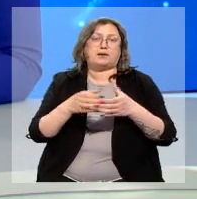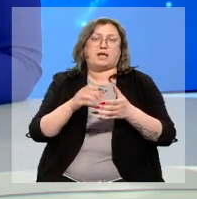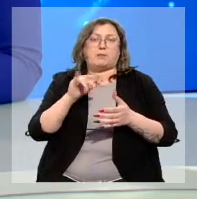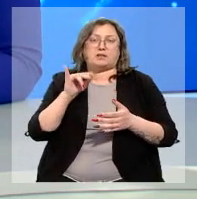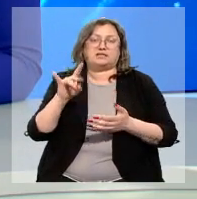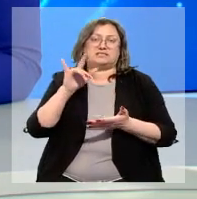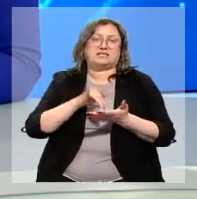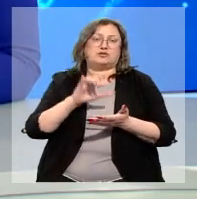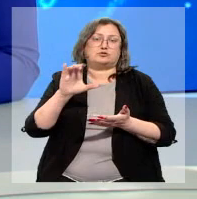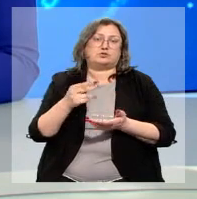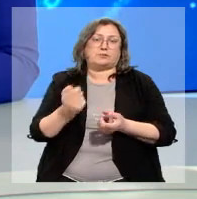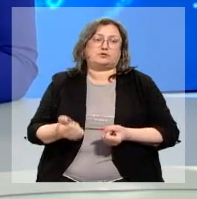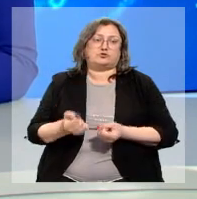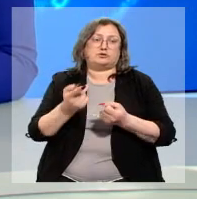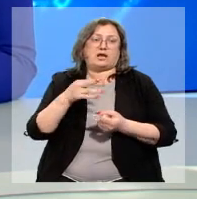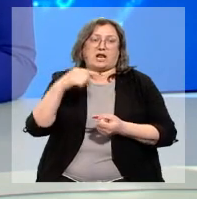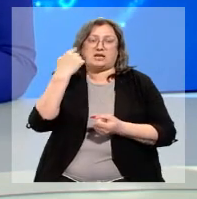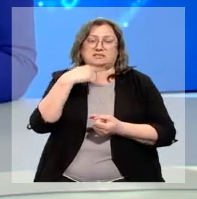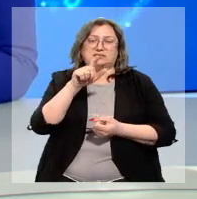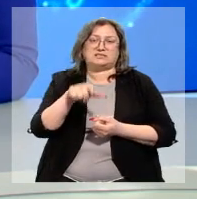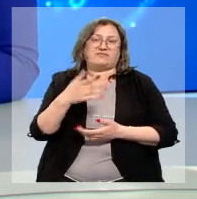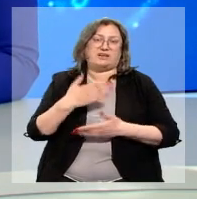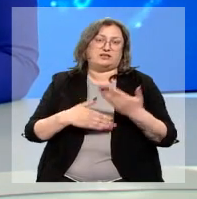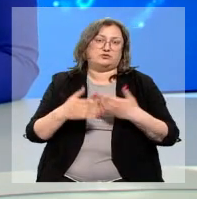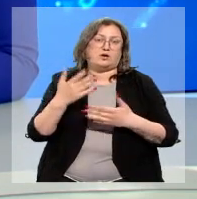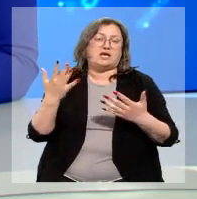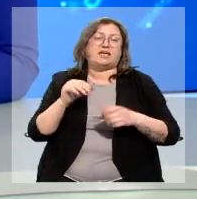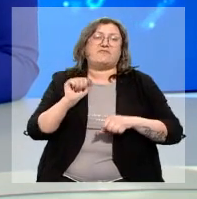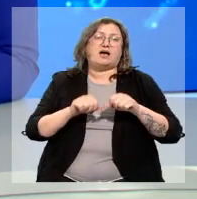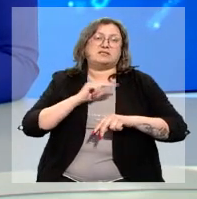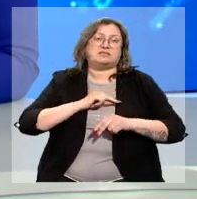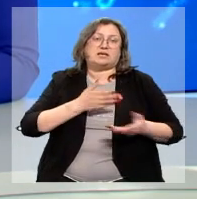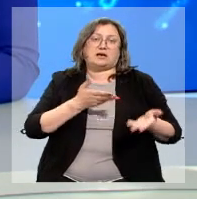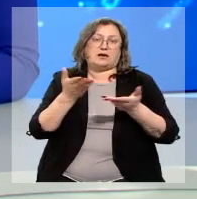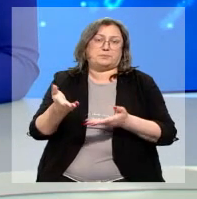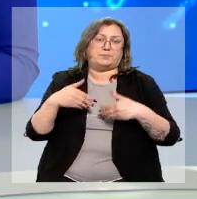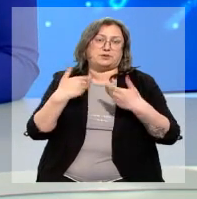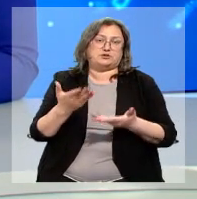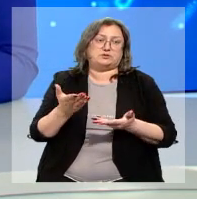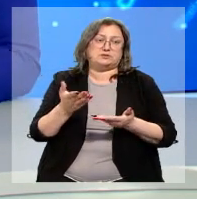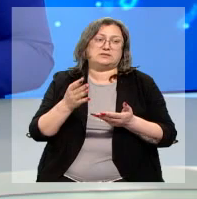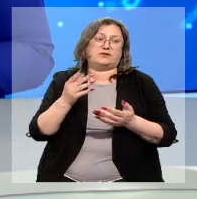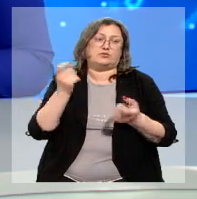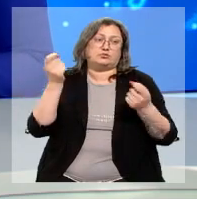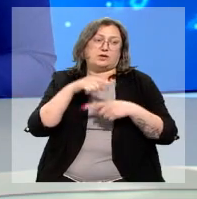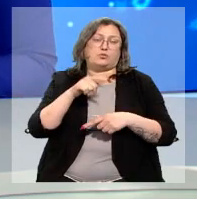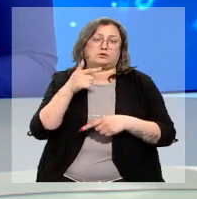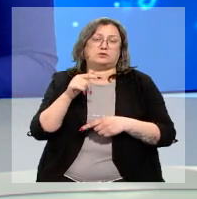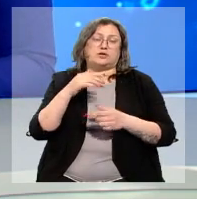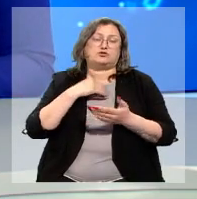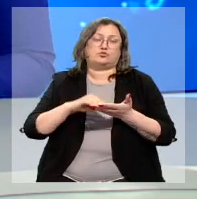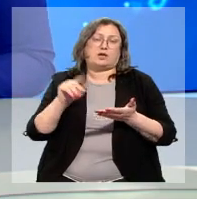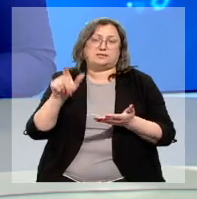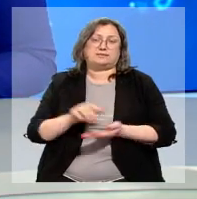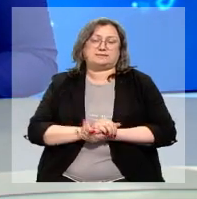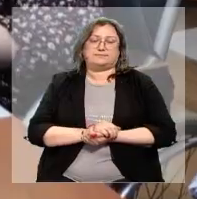Аманат и Центр социальной поддержки для лиц с инвалидностью. Какие вакансии сегодня готовы предложить соискателям, выяснила Гульзадай Шуакова.